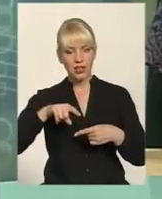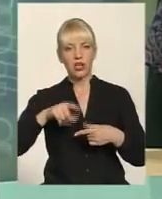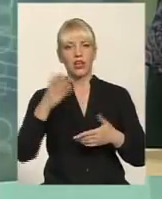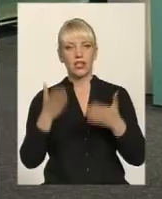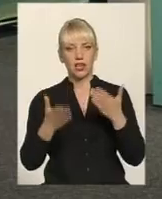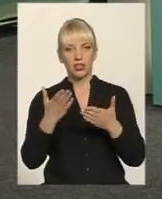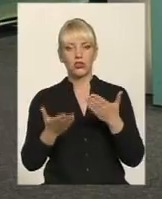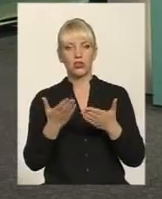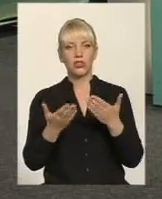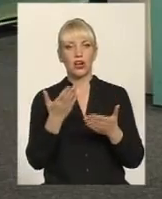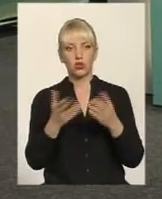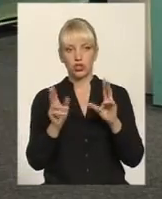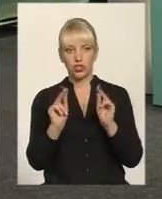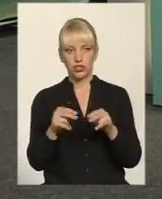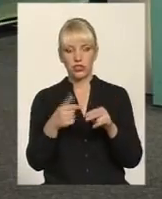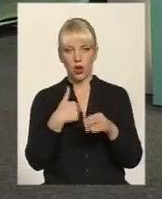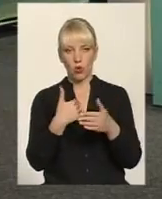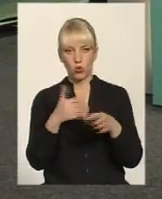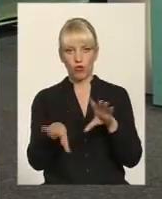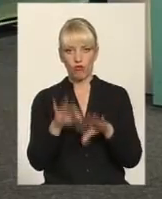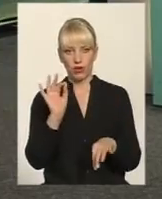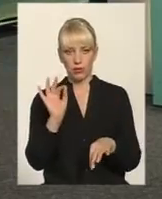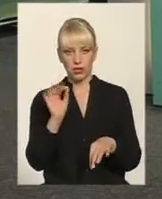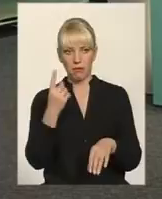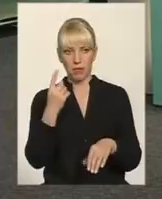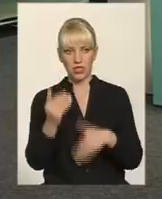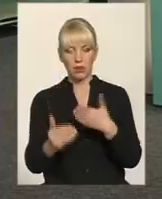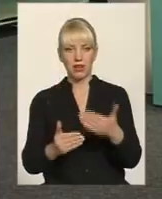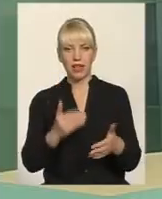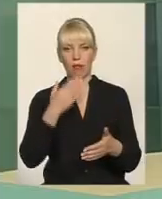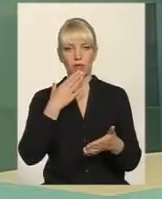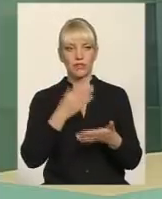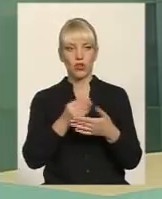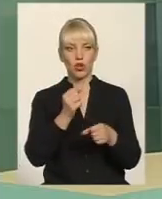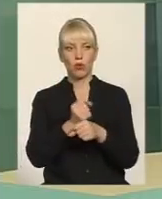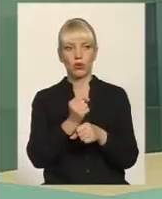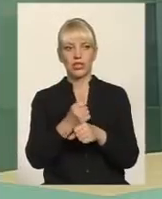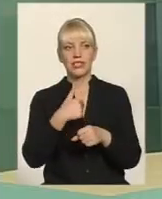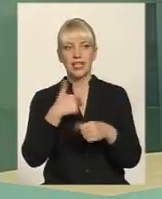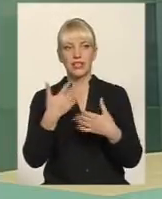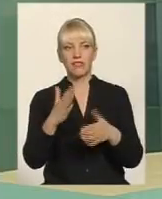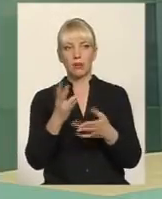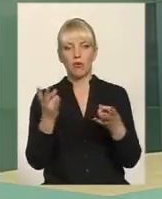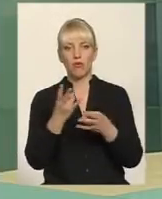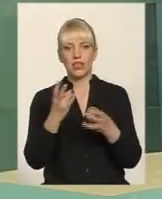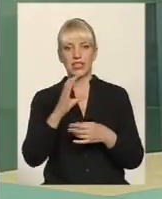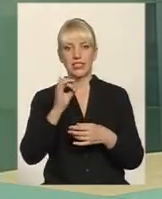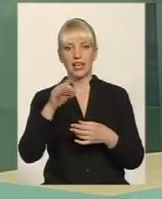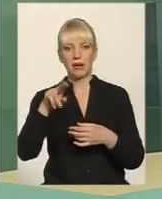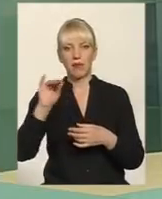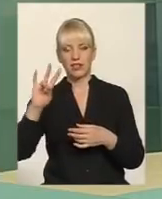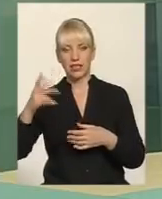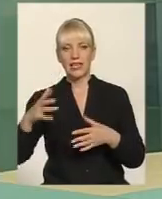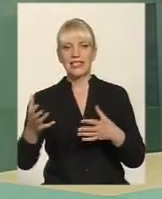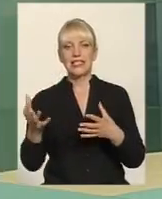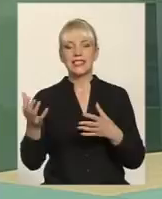І, якщо чесно, я все-таки хочу вибрати першим етапом своєї роботи, це я маю вже в серпні зібрати цих орендарів